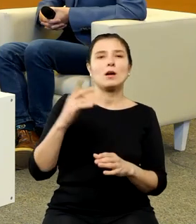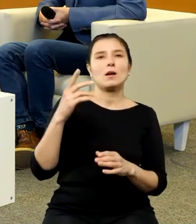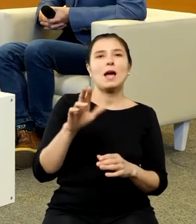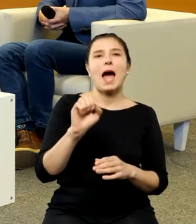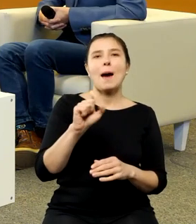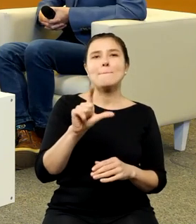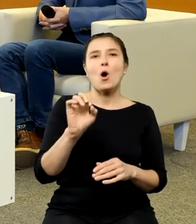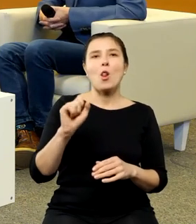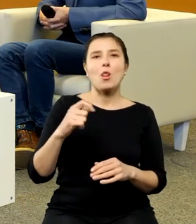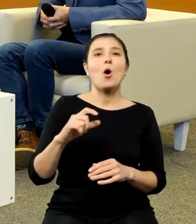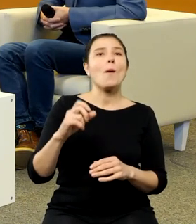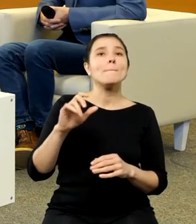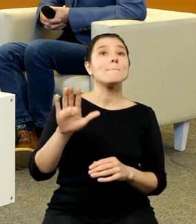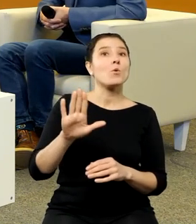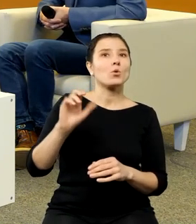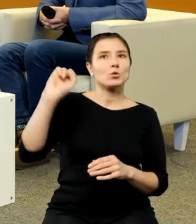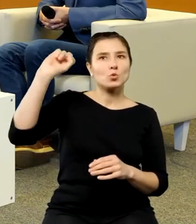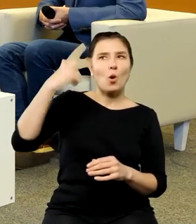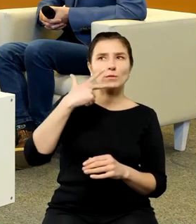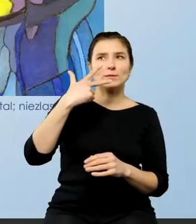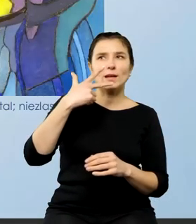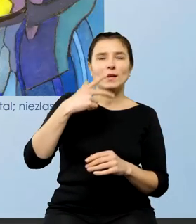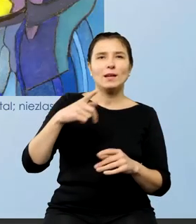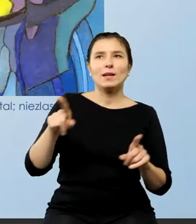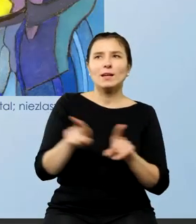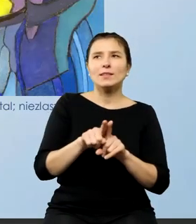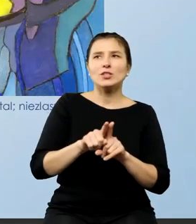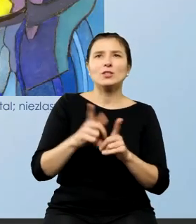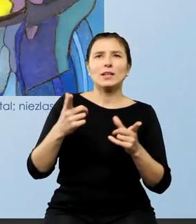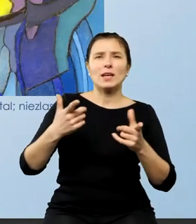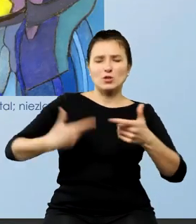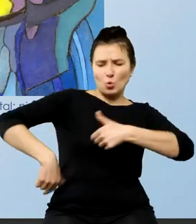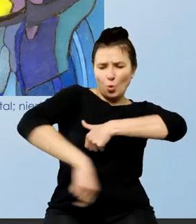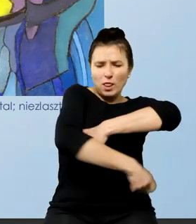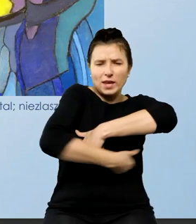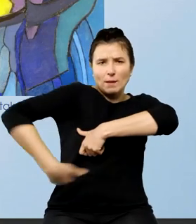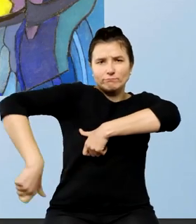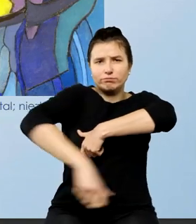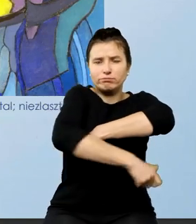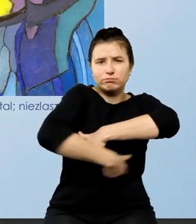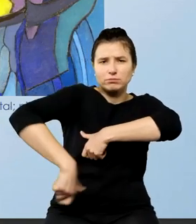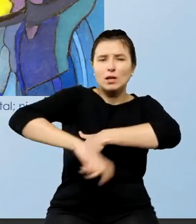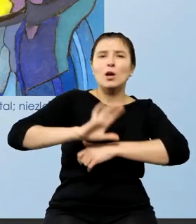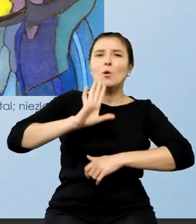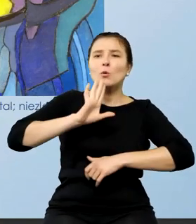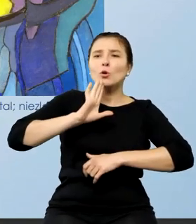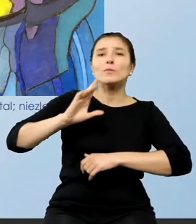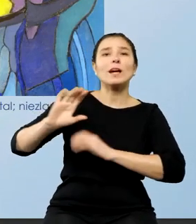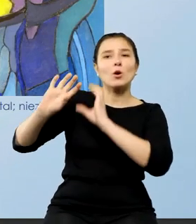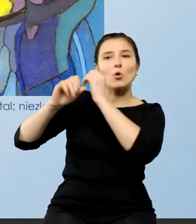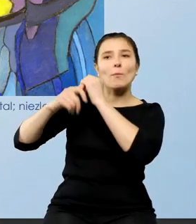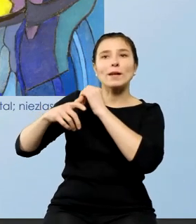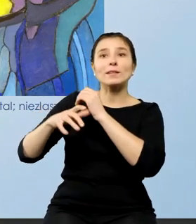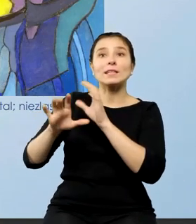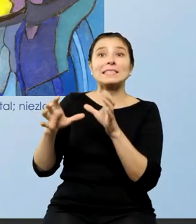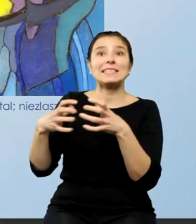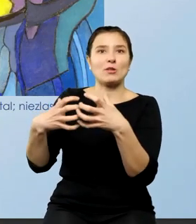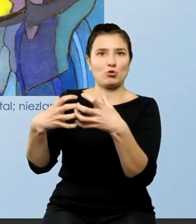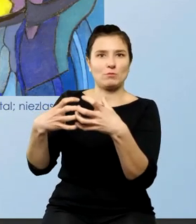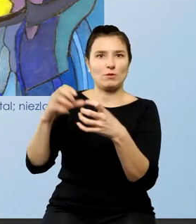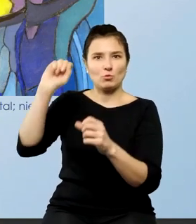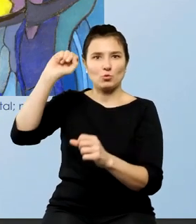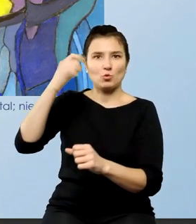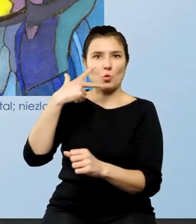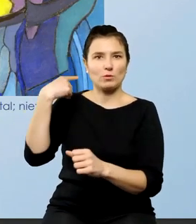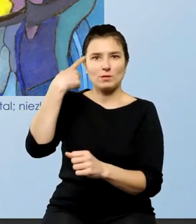spętania przez Lirę jest również porównywane do tego zatrzymania Słońca przez Kopernika a oprócz tego jak jeżeli